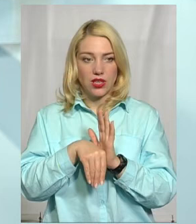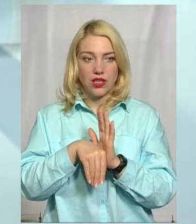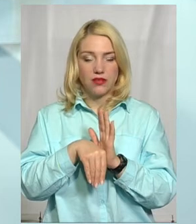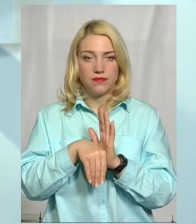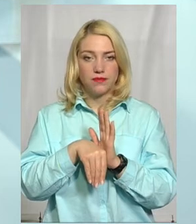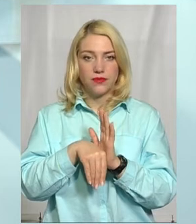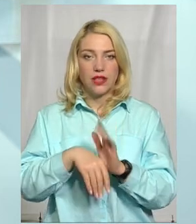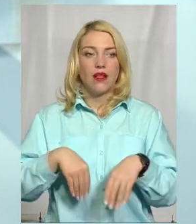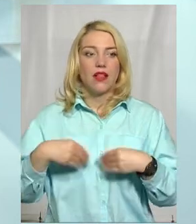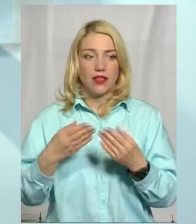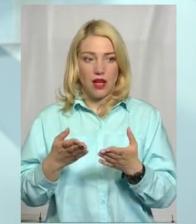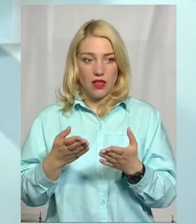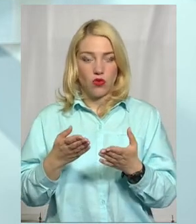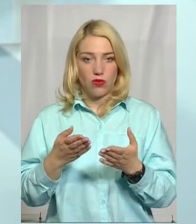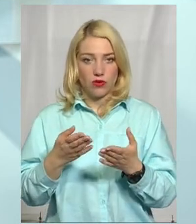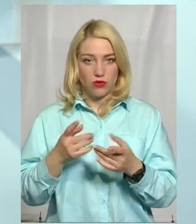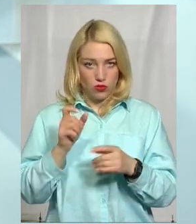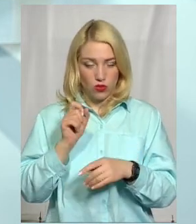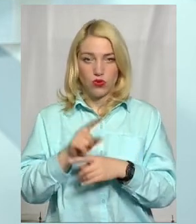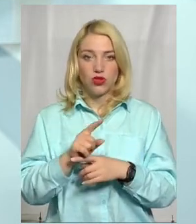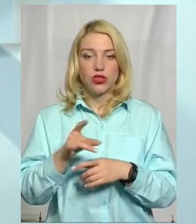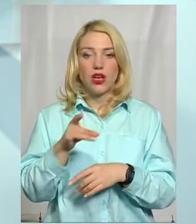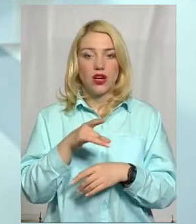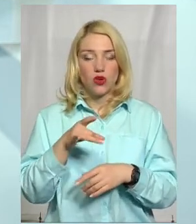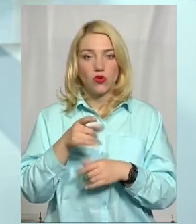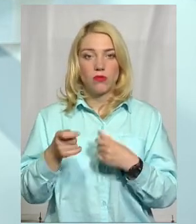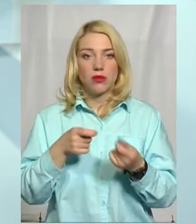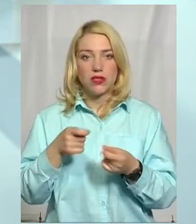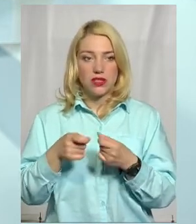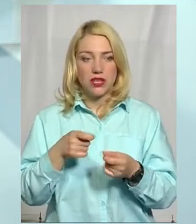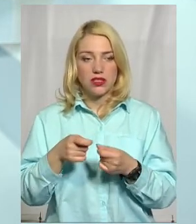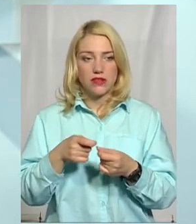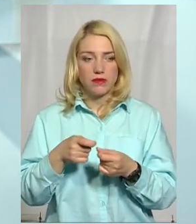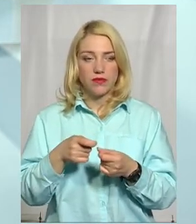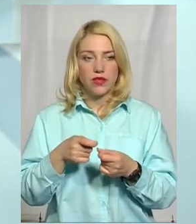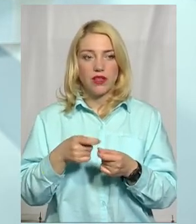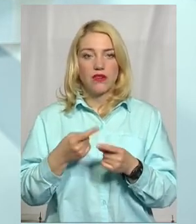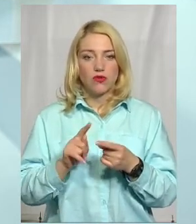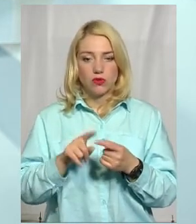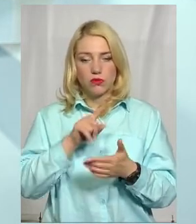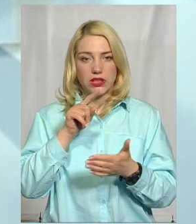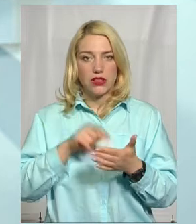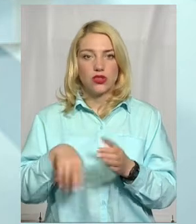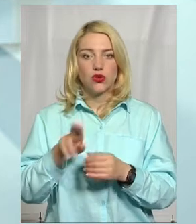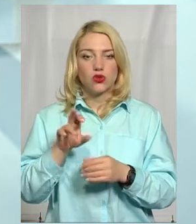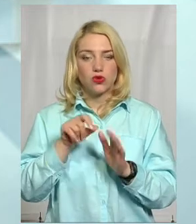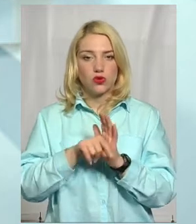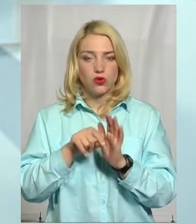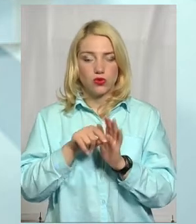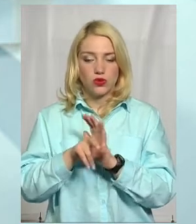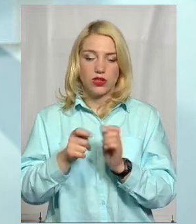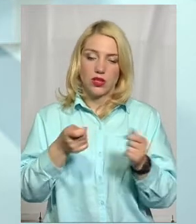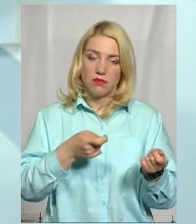дало доручення районним адміністраціям приділити особливу увагу цьому питанню, що стосується і